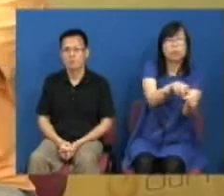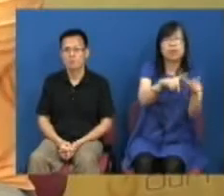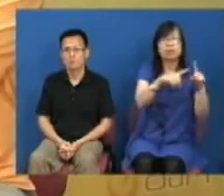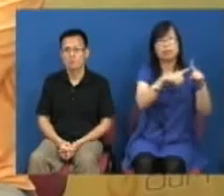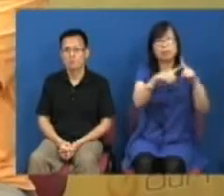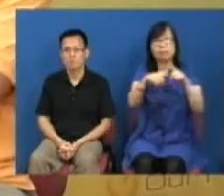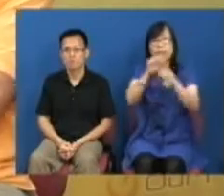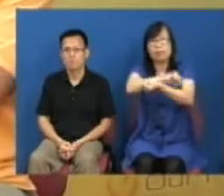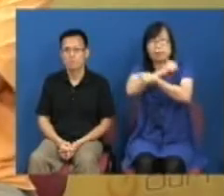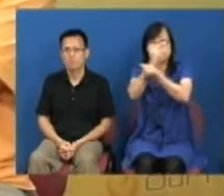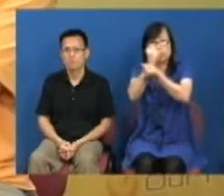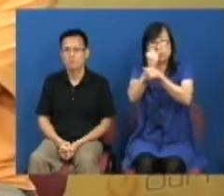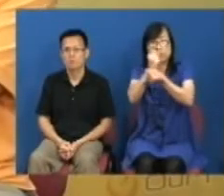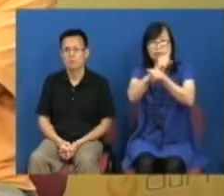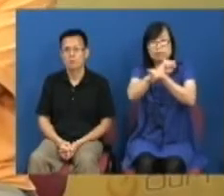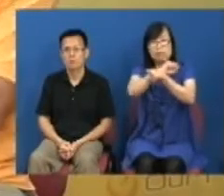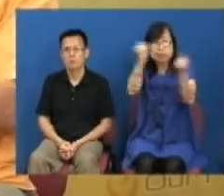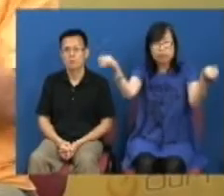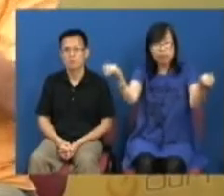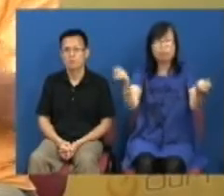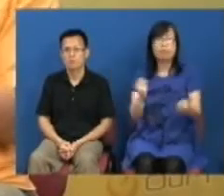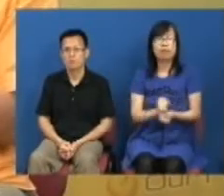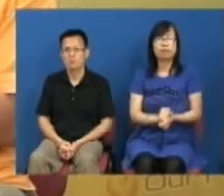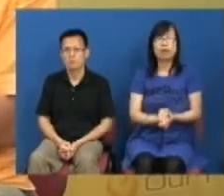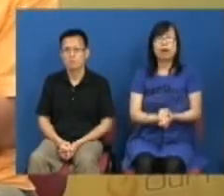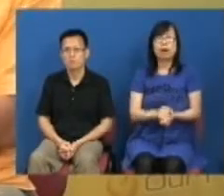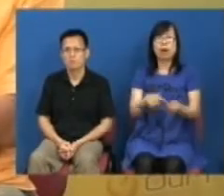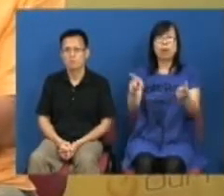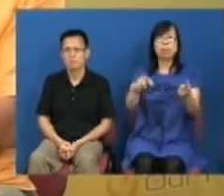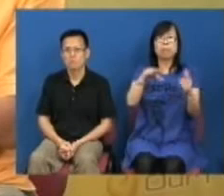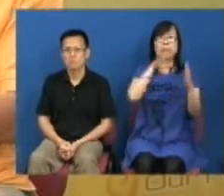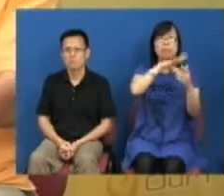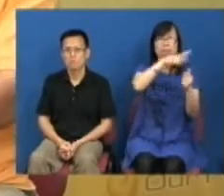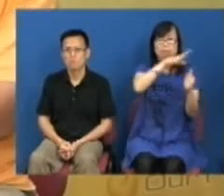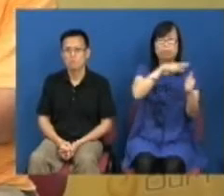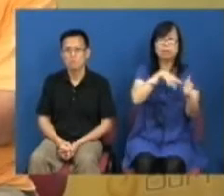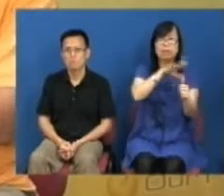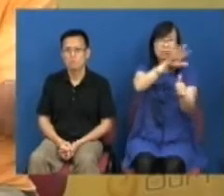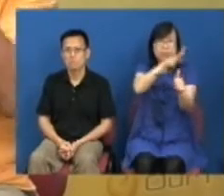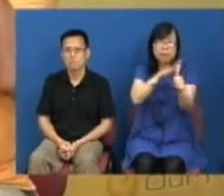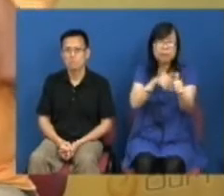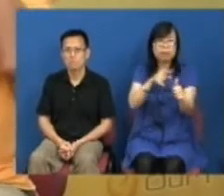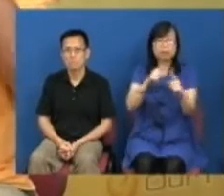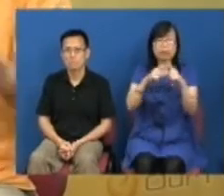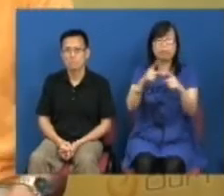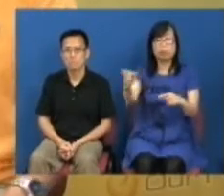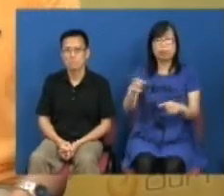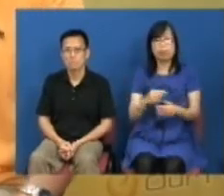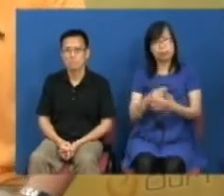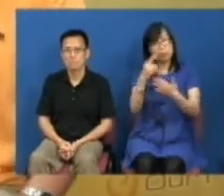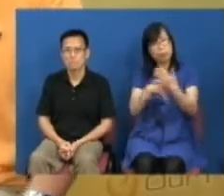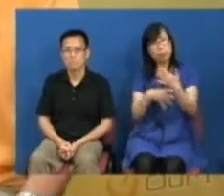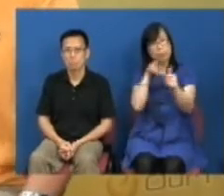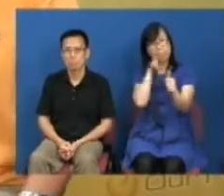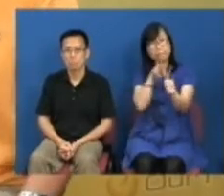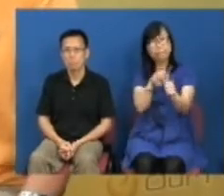释放的时候去消减一些政治压力然后去麻醉我们的人民你会看到规范网台上面选